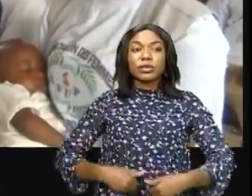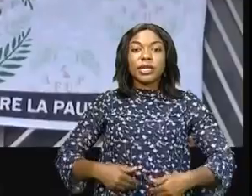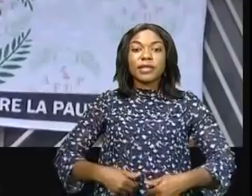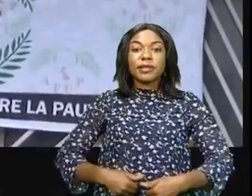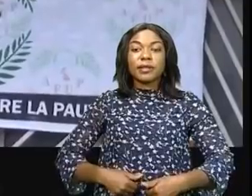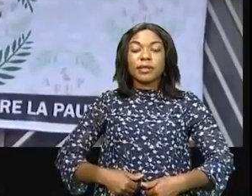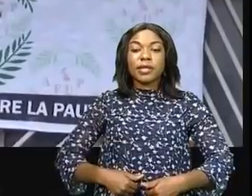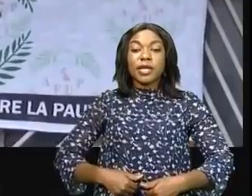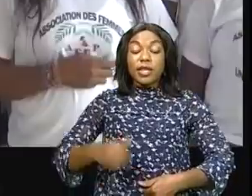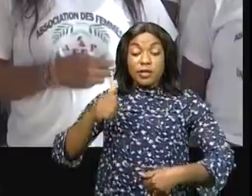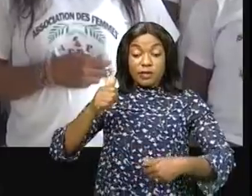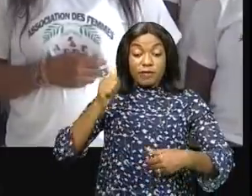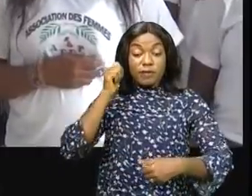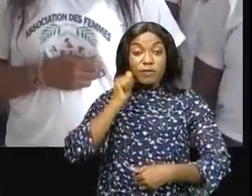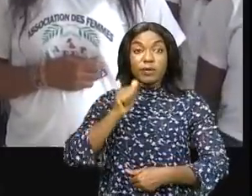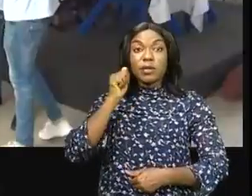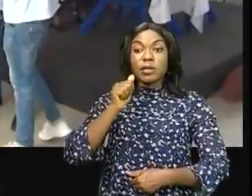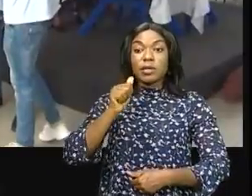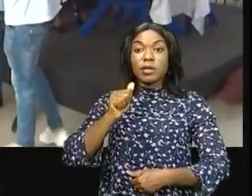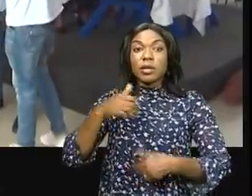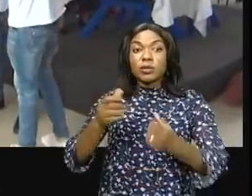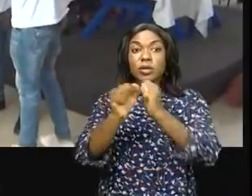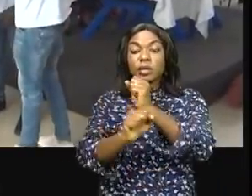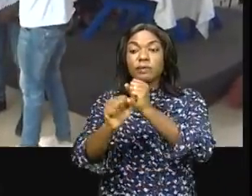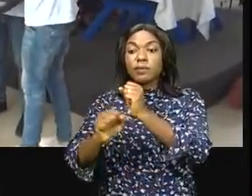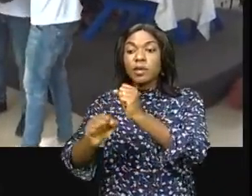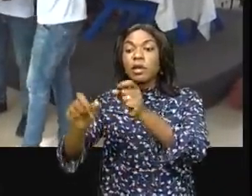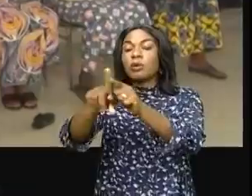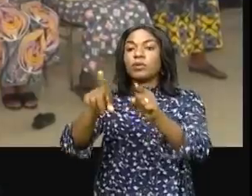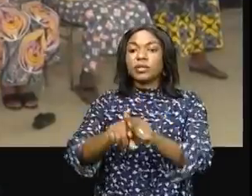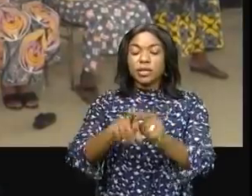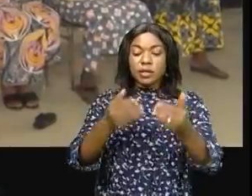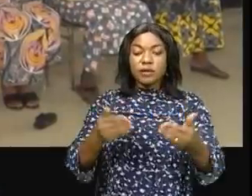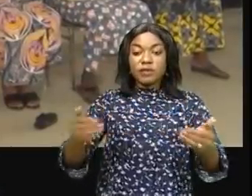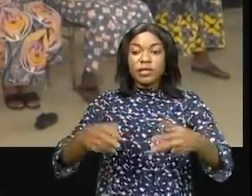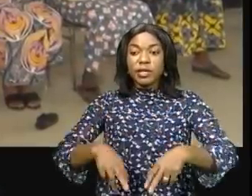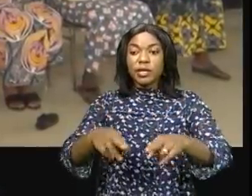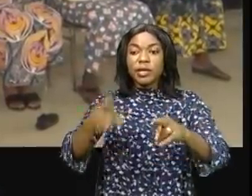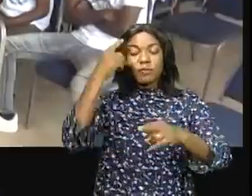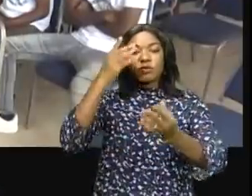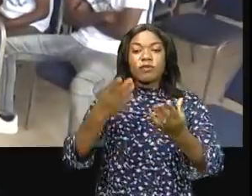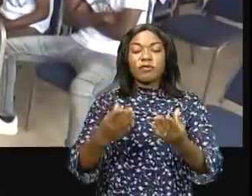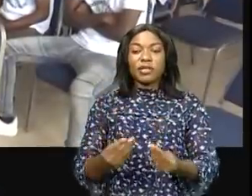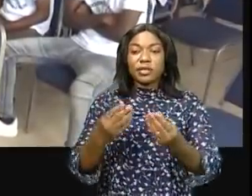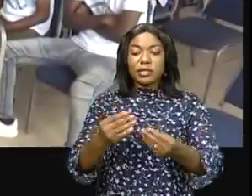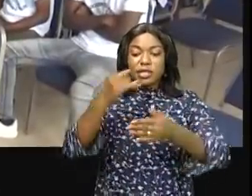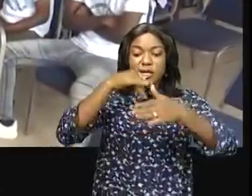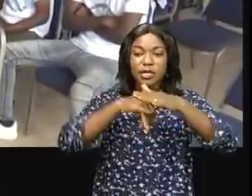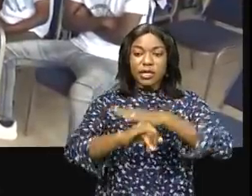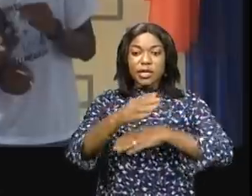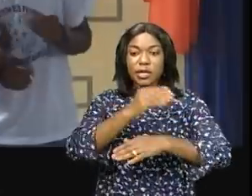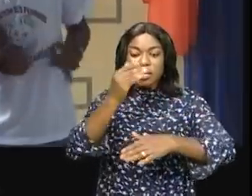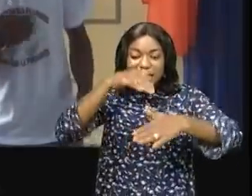'être formées sur comment assurer la sensibilisation des filles mères et enfants de la rue en vue de leur faciliter la réinsertion, la